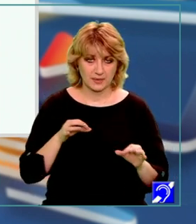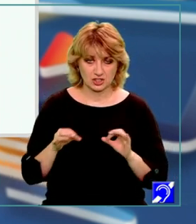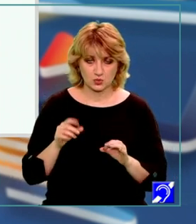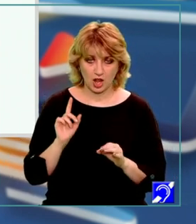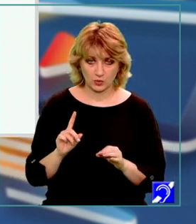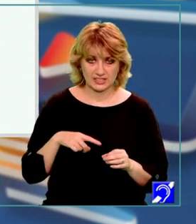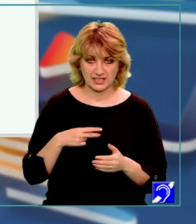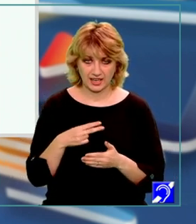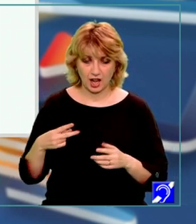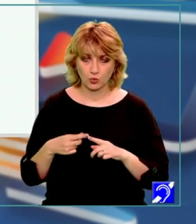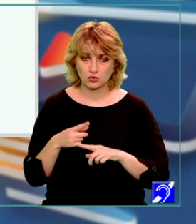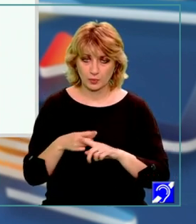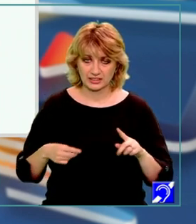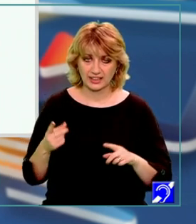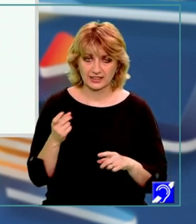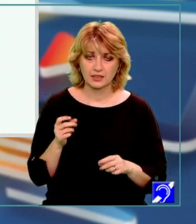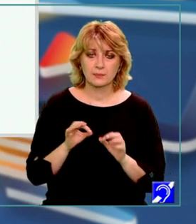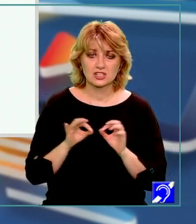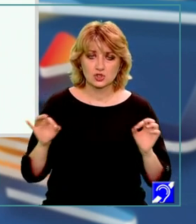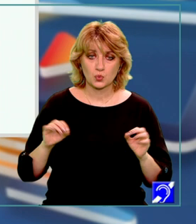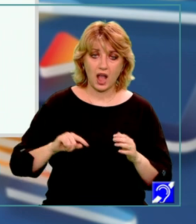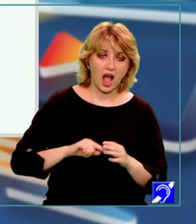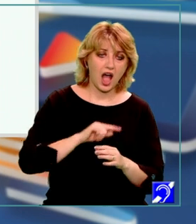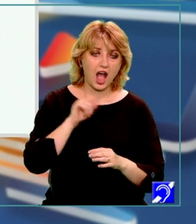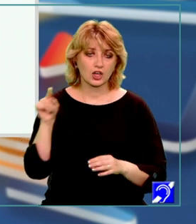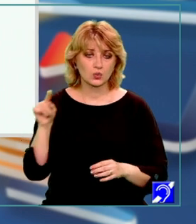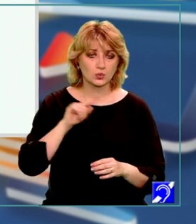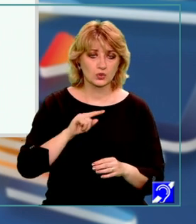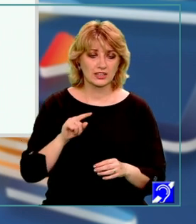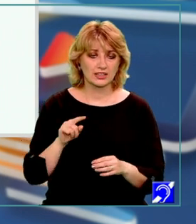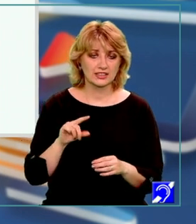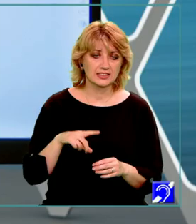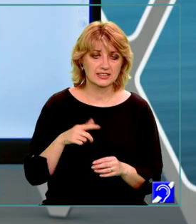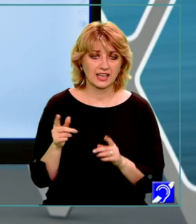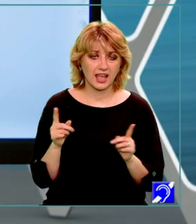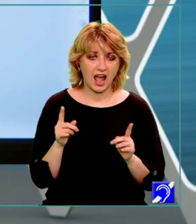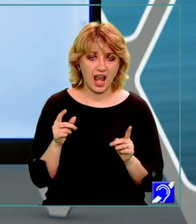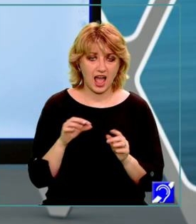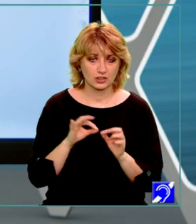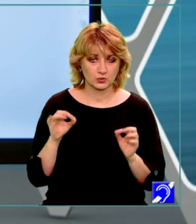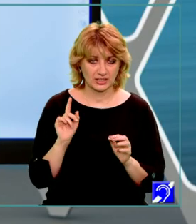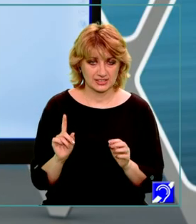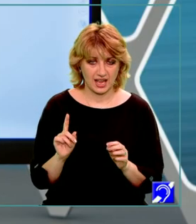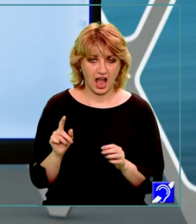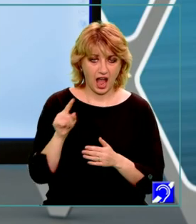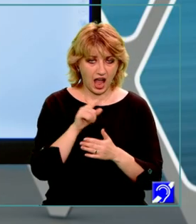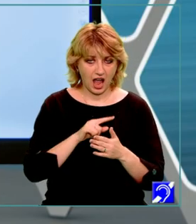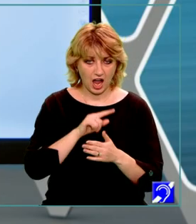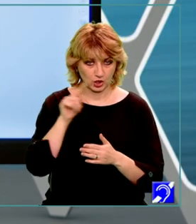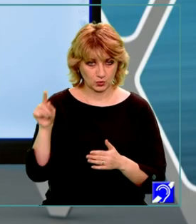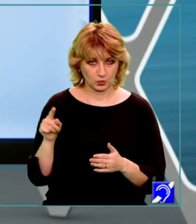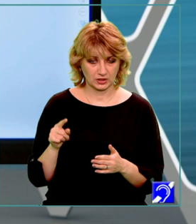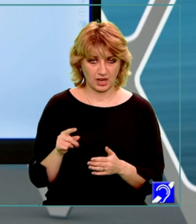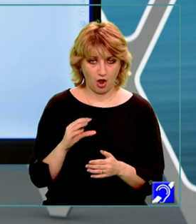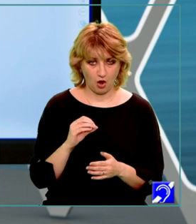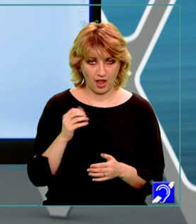egală cu jumătate din măsura arcului cuprins între laturile sale. Arcul cuprins între laturile unghiului